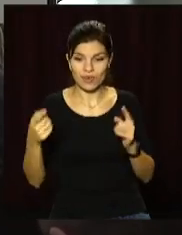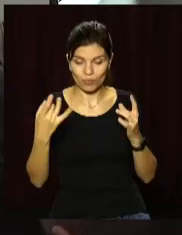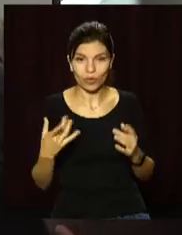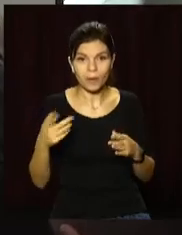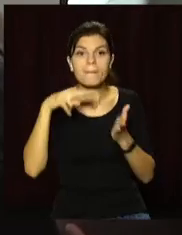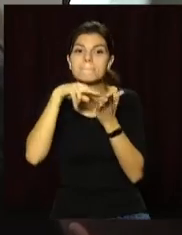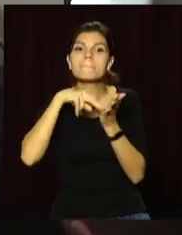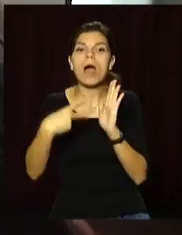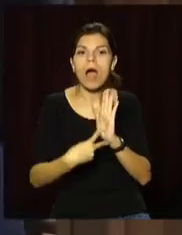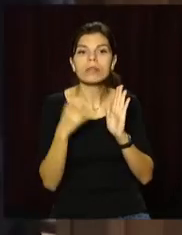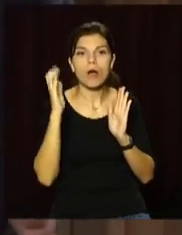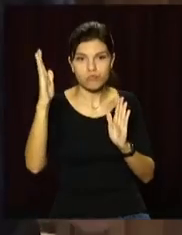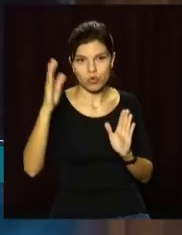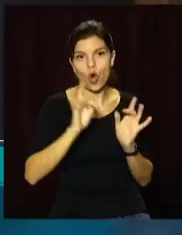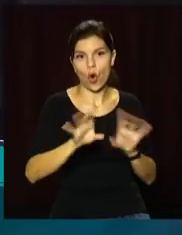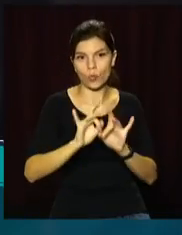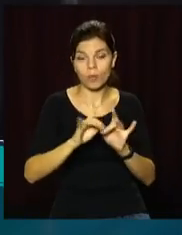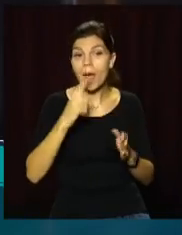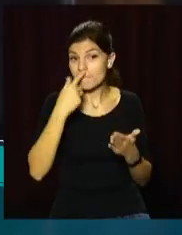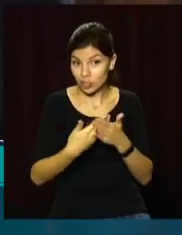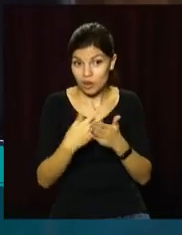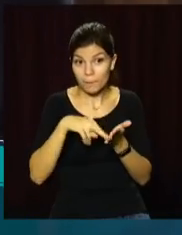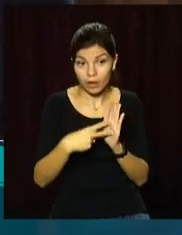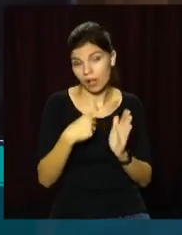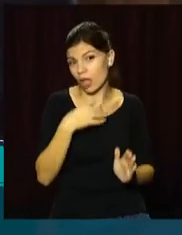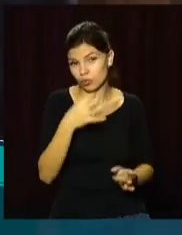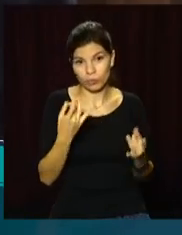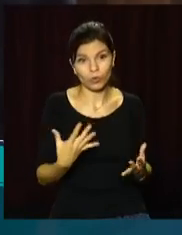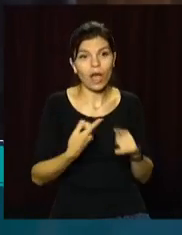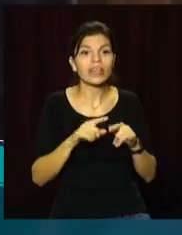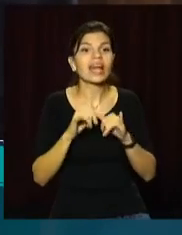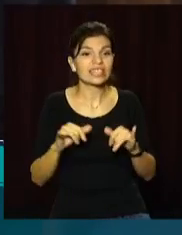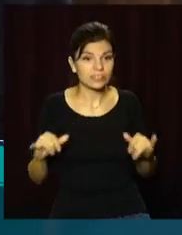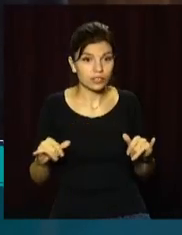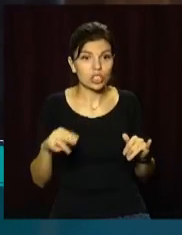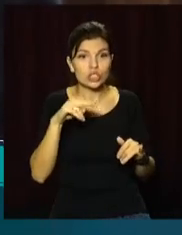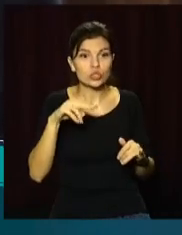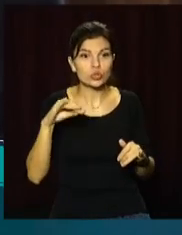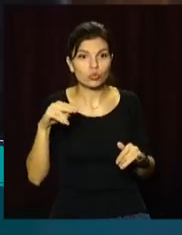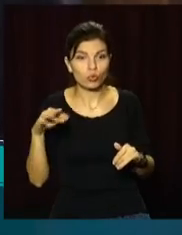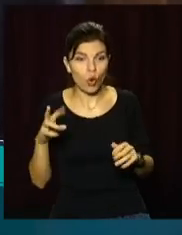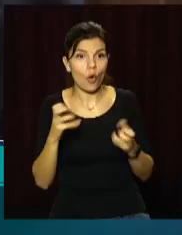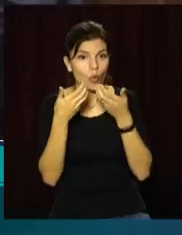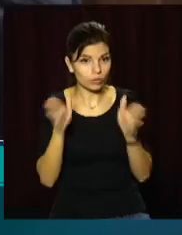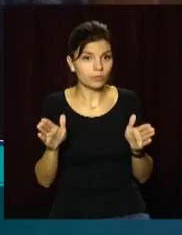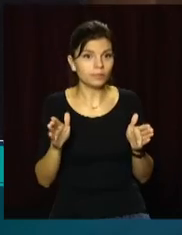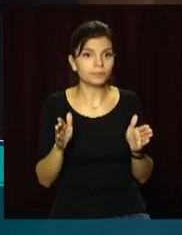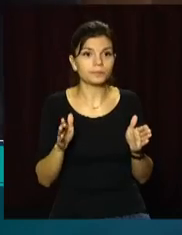поділився планами на майбутнє. Ближайші плани, але я вам скажу так, це розвитие дзюдо, відкриття